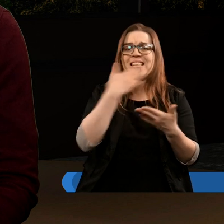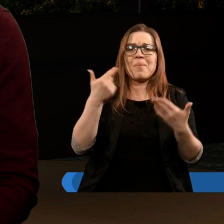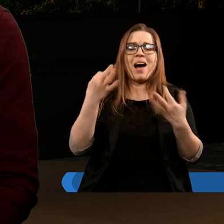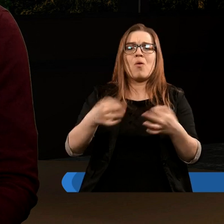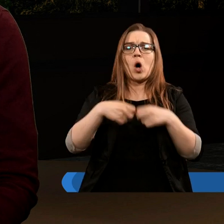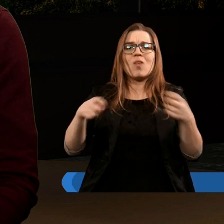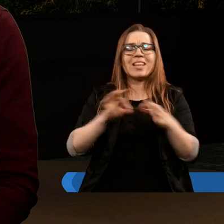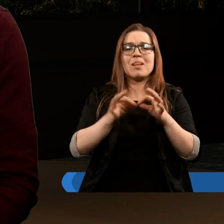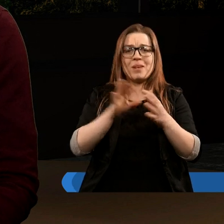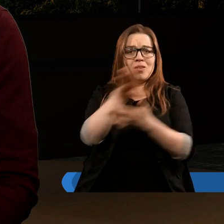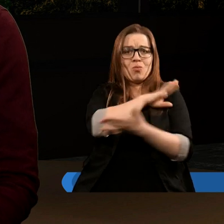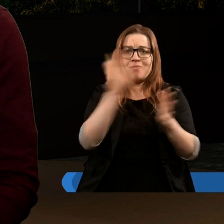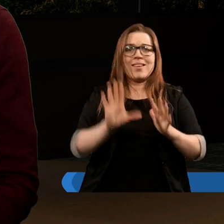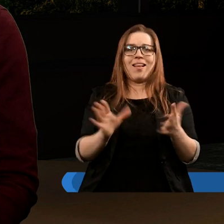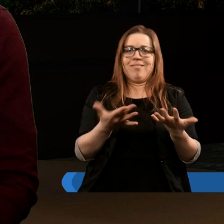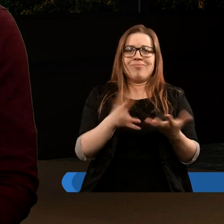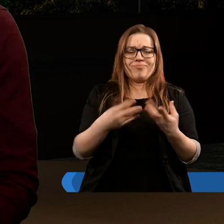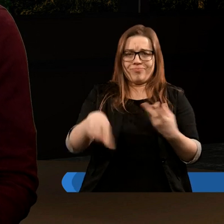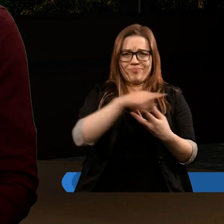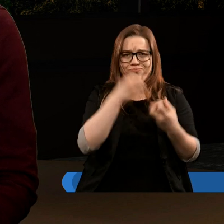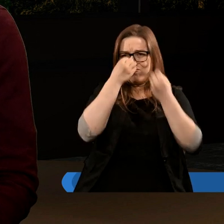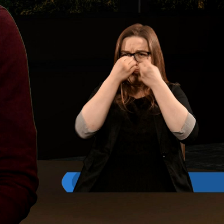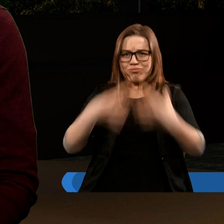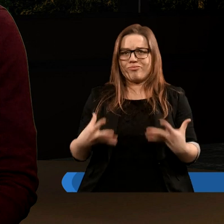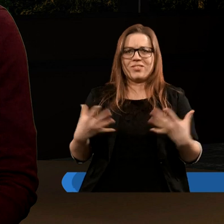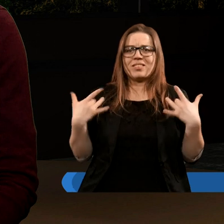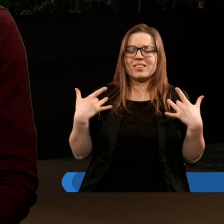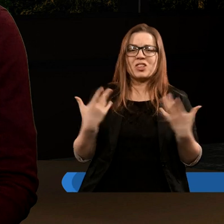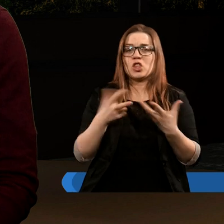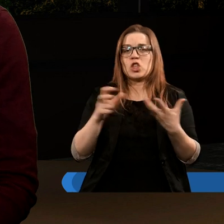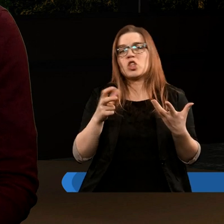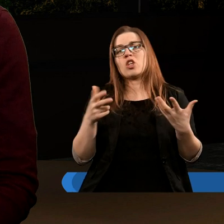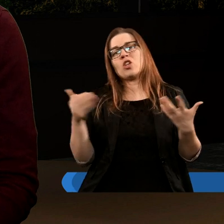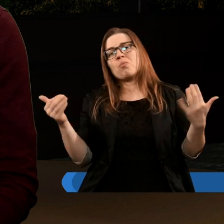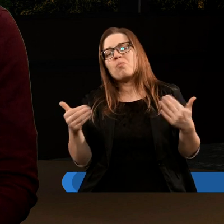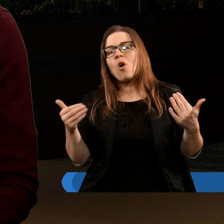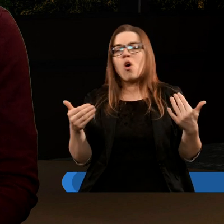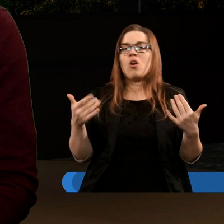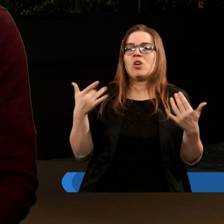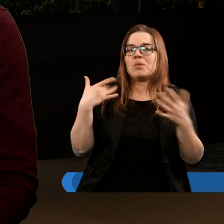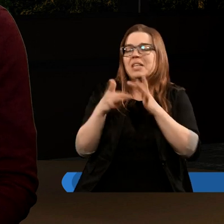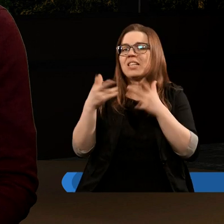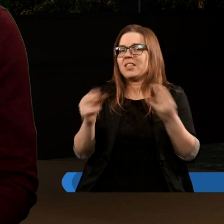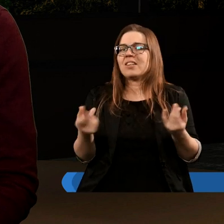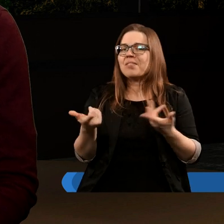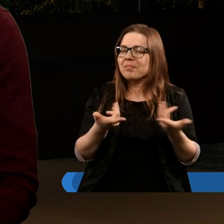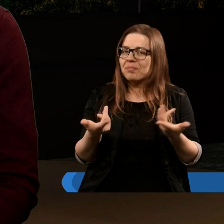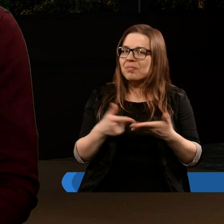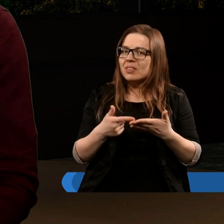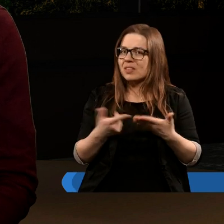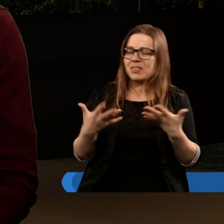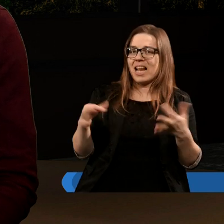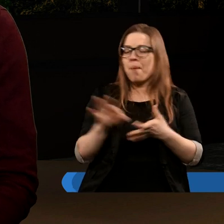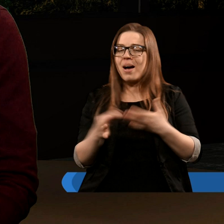miał rozwiązania na to, czy będzie żyć, czy będzie mógł być z Chrystusem, czy nie. Był